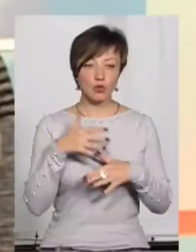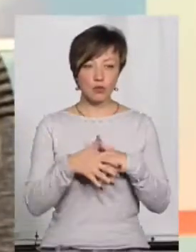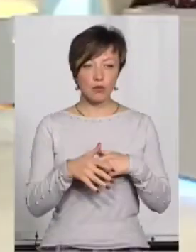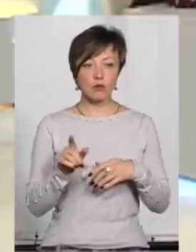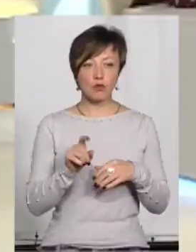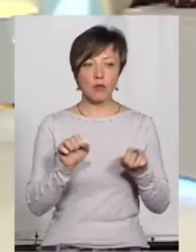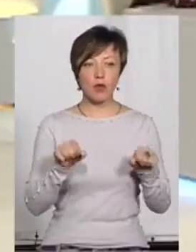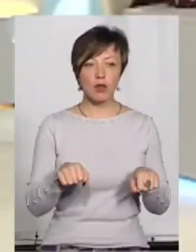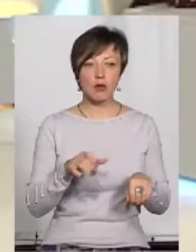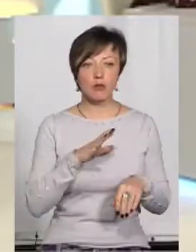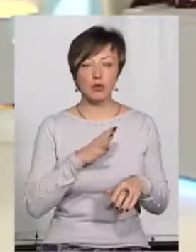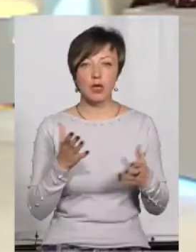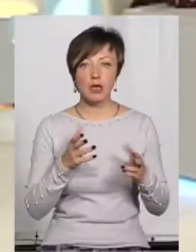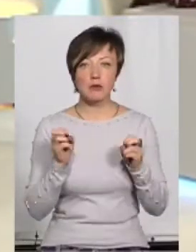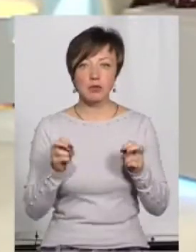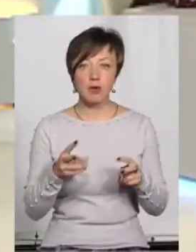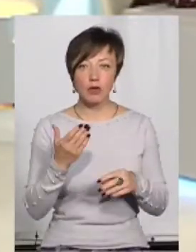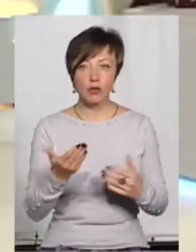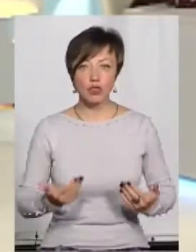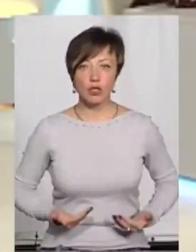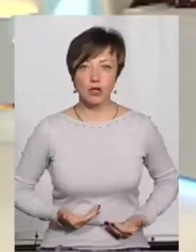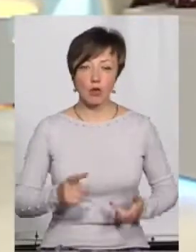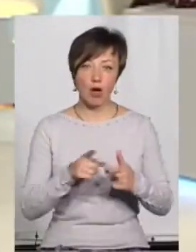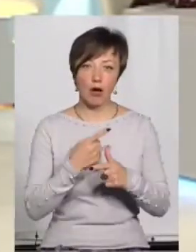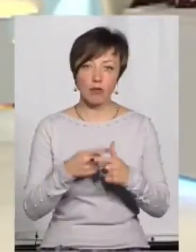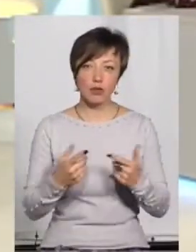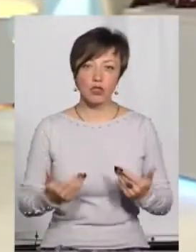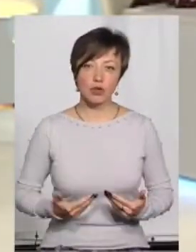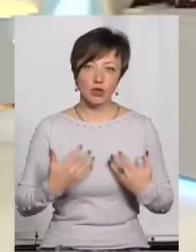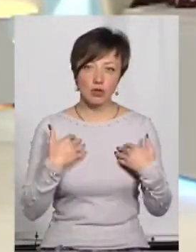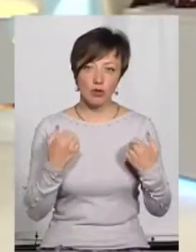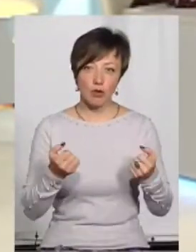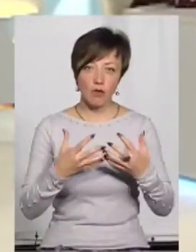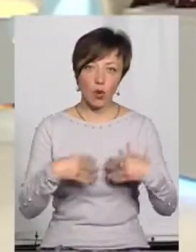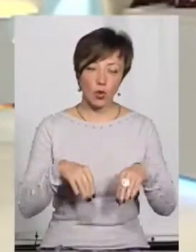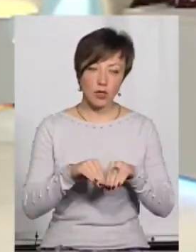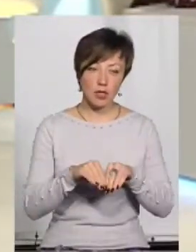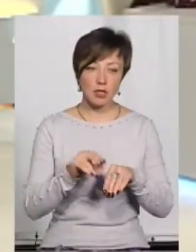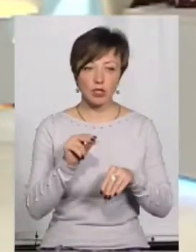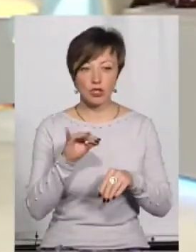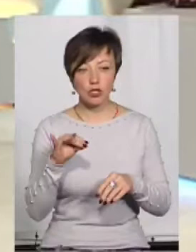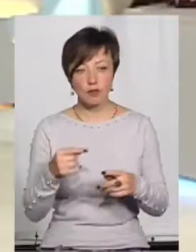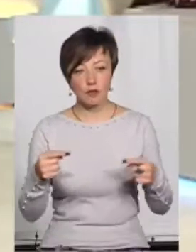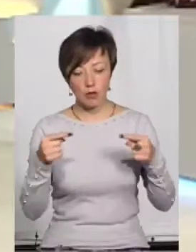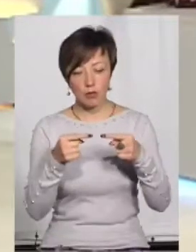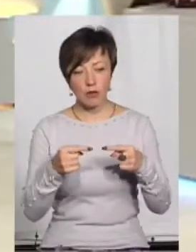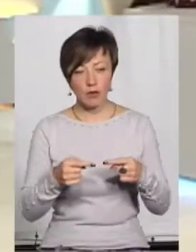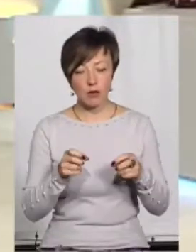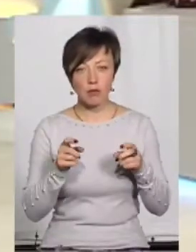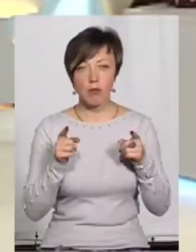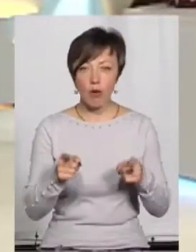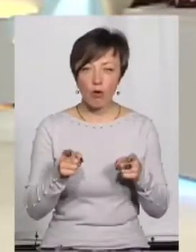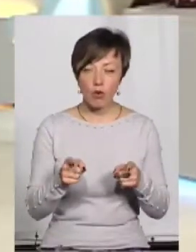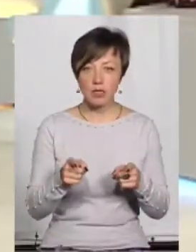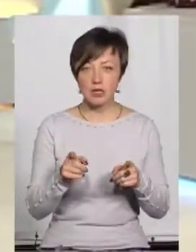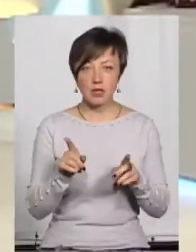що могла бути якась небезпека його життю або життю та здоров'я його родини, чи відповідні погрози, що